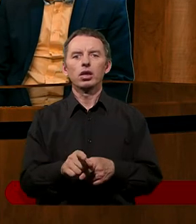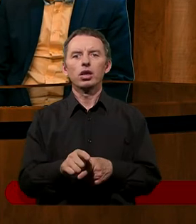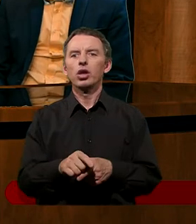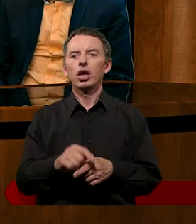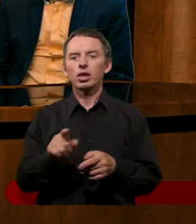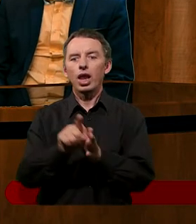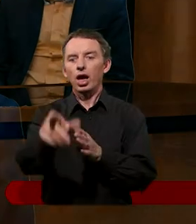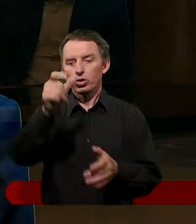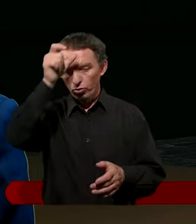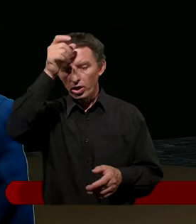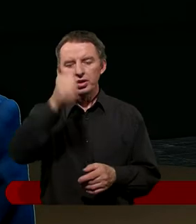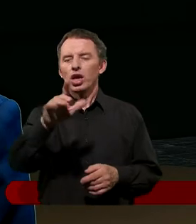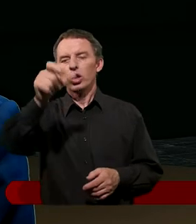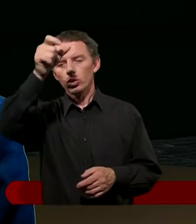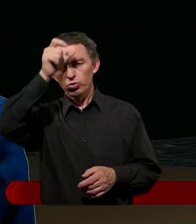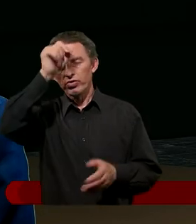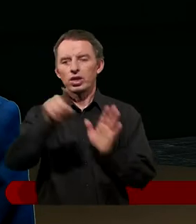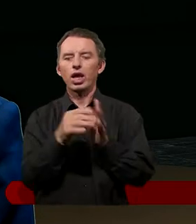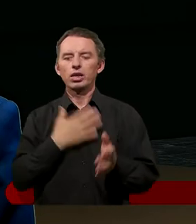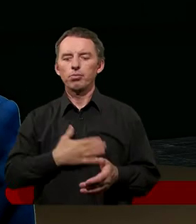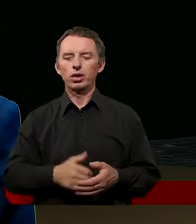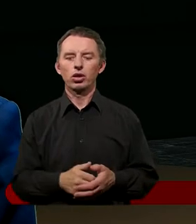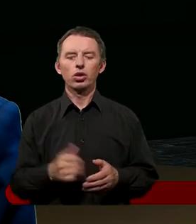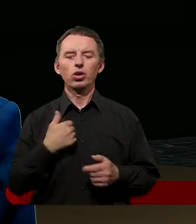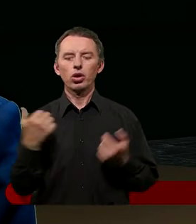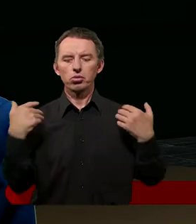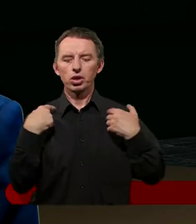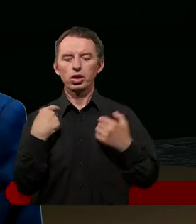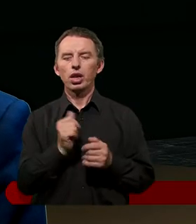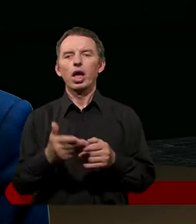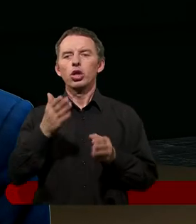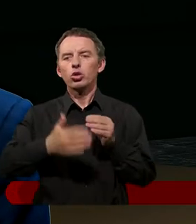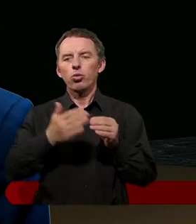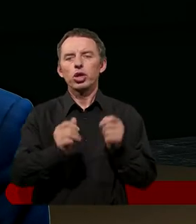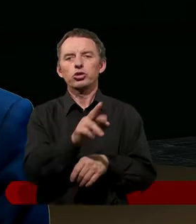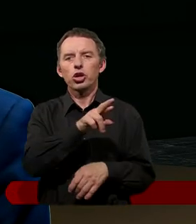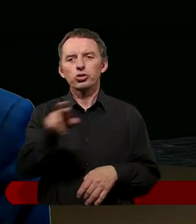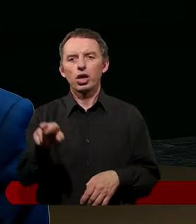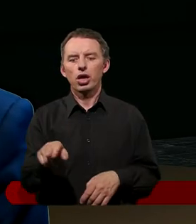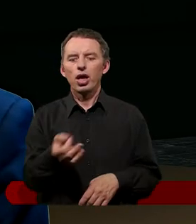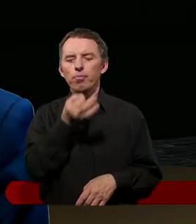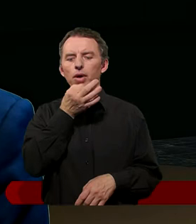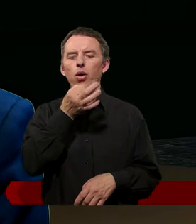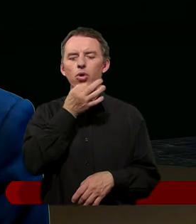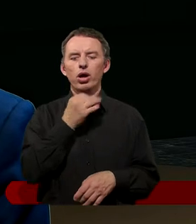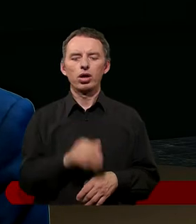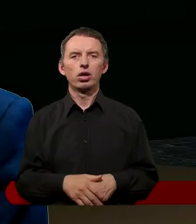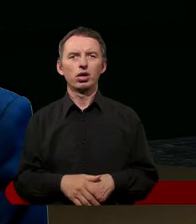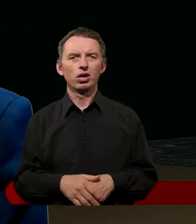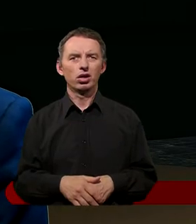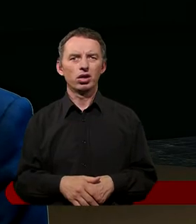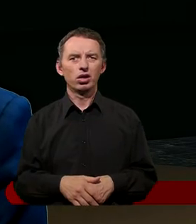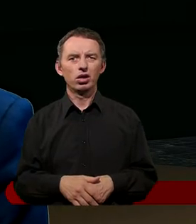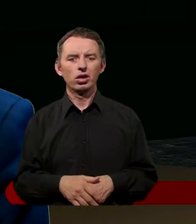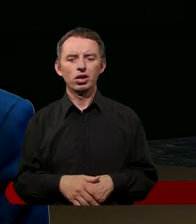szabatu. To mi się przypomniało, taka myśl mnie naszła, jak Gosia mówiłaś, a propos tych najdrobniejszych rzeczy. Pamiętam, jak byłem mały i byłem głodny.